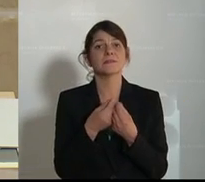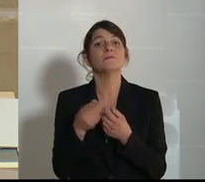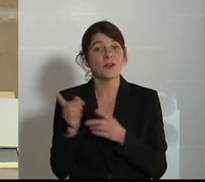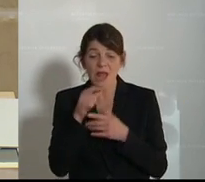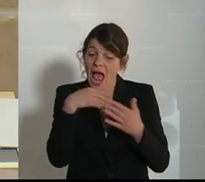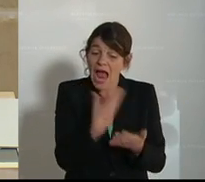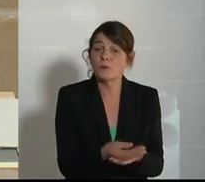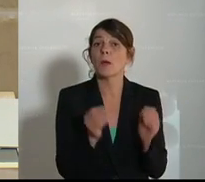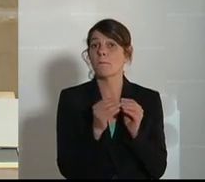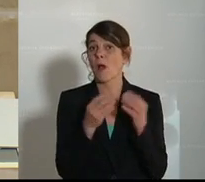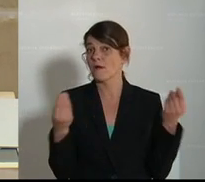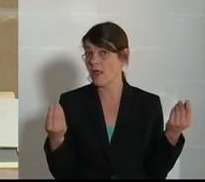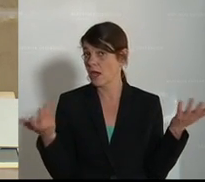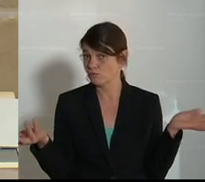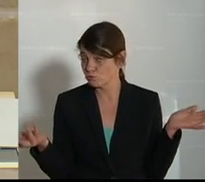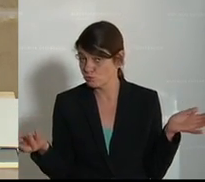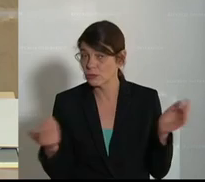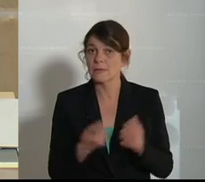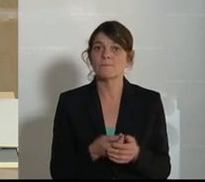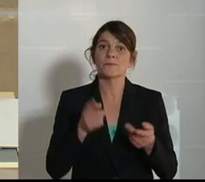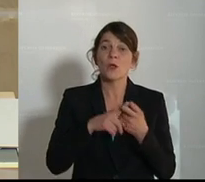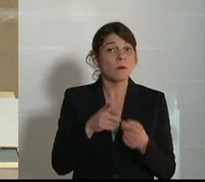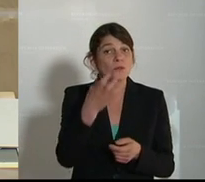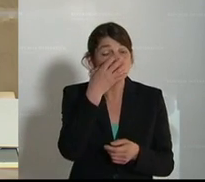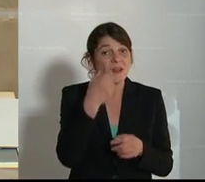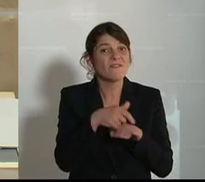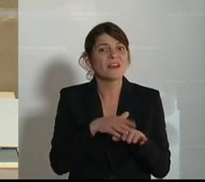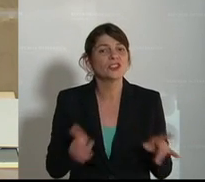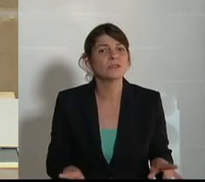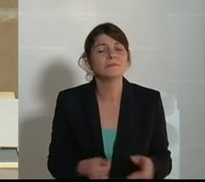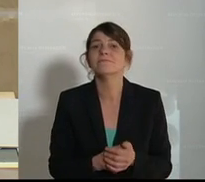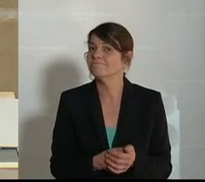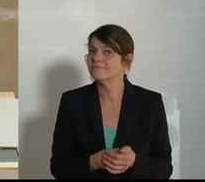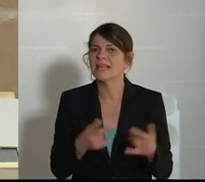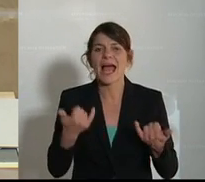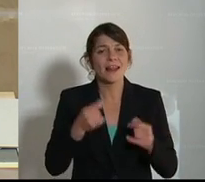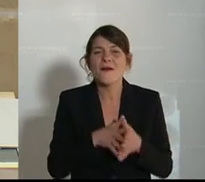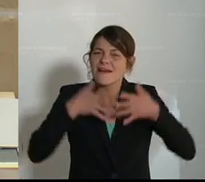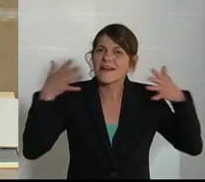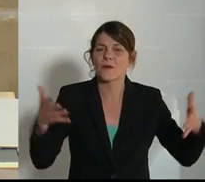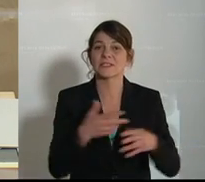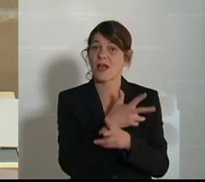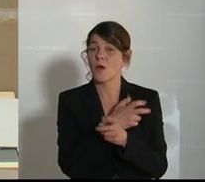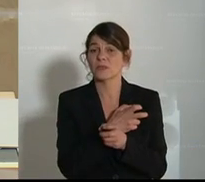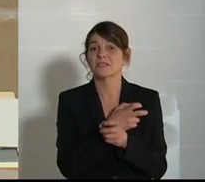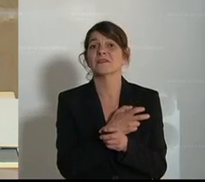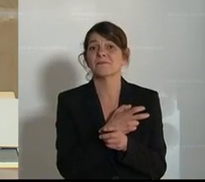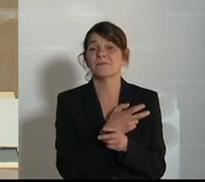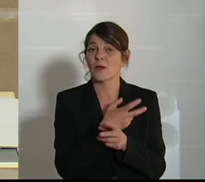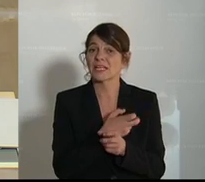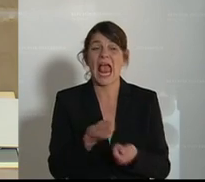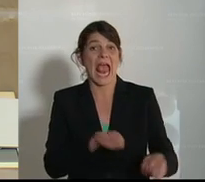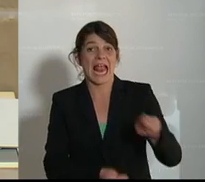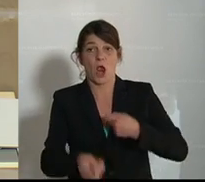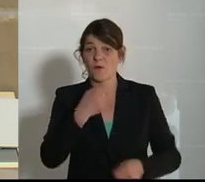angeboten und beim Schweinefleisch ist es mittlerweile einer der größten, österreichweit einer der größten